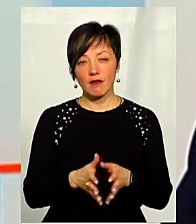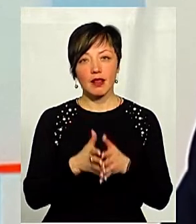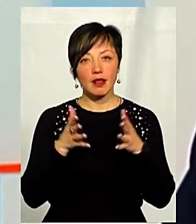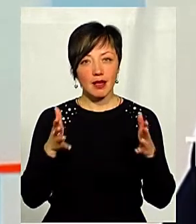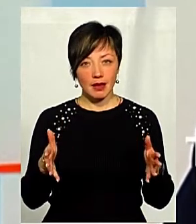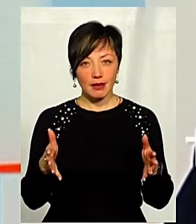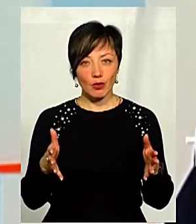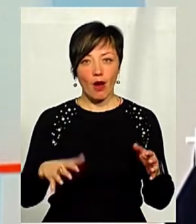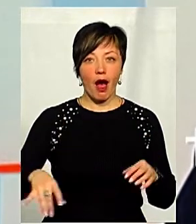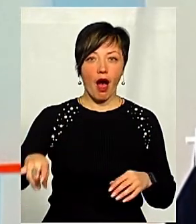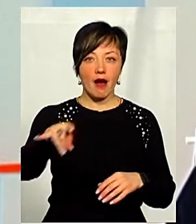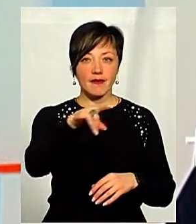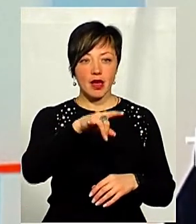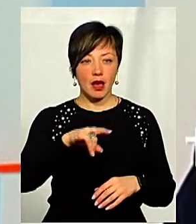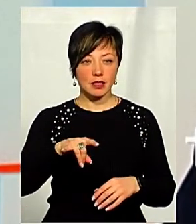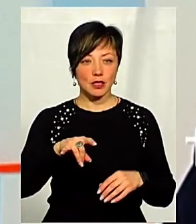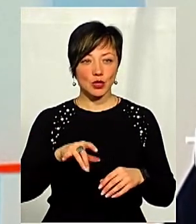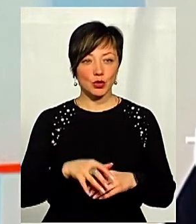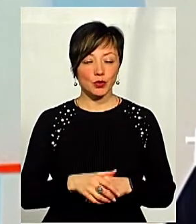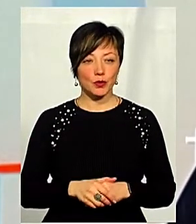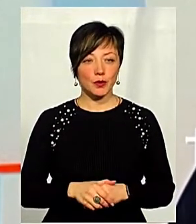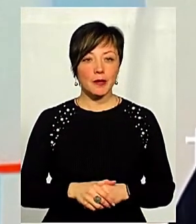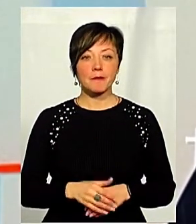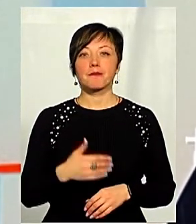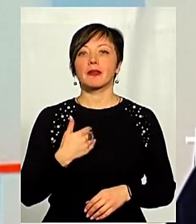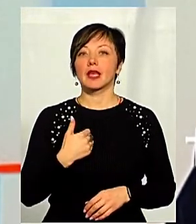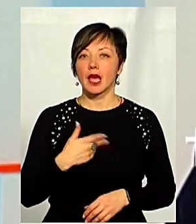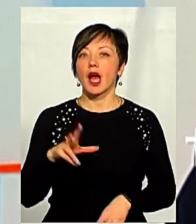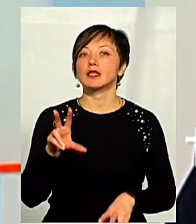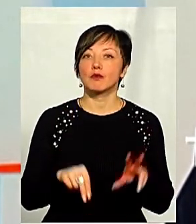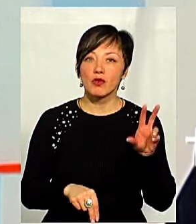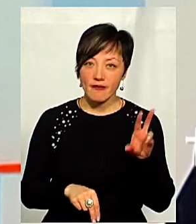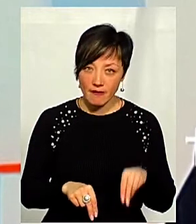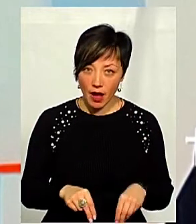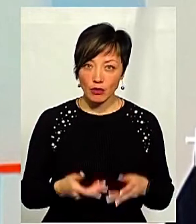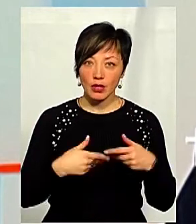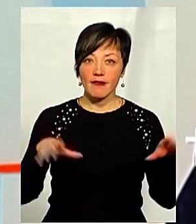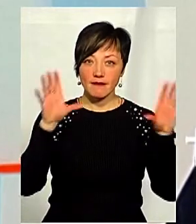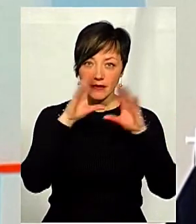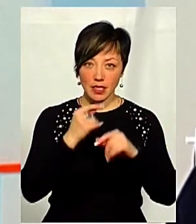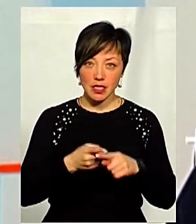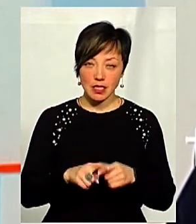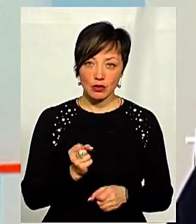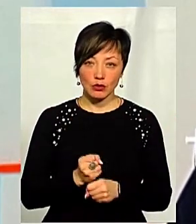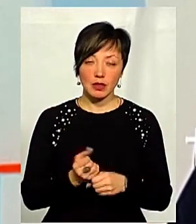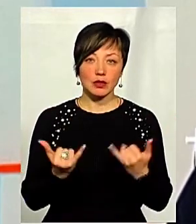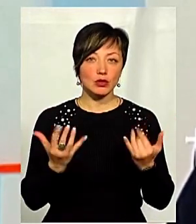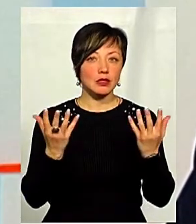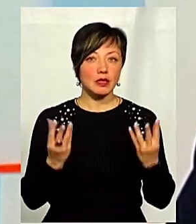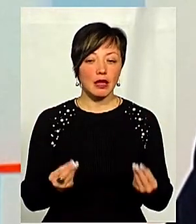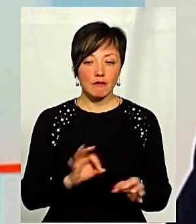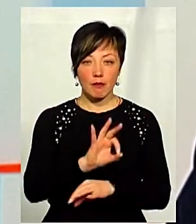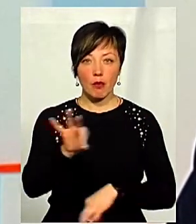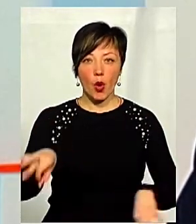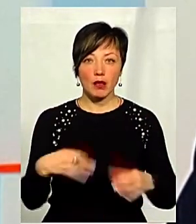авіацію? Я сподіваюся, що нам це вдасться заробити. На сьогоднішній день, наприклад, в проєкті